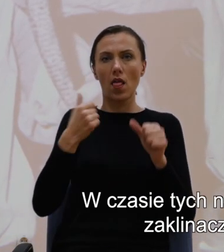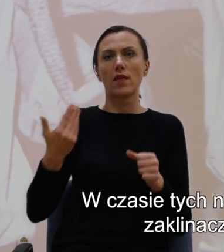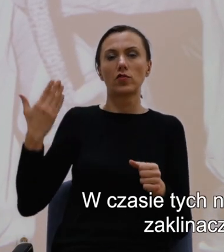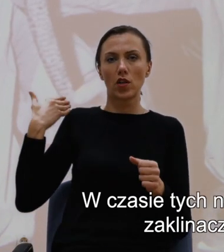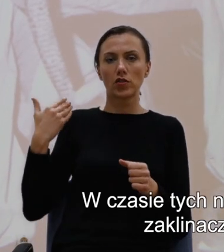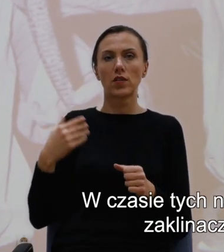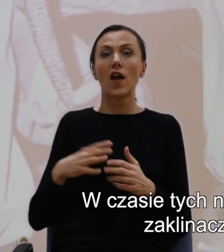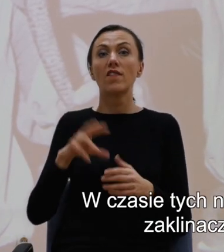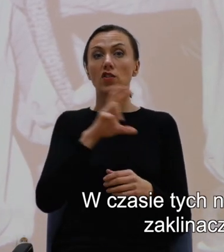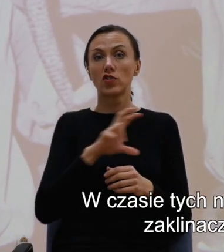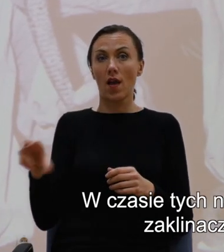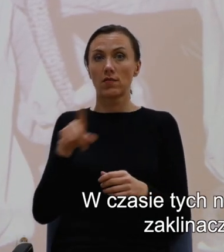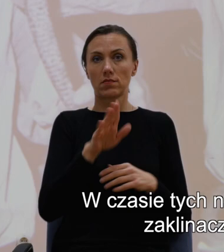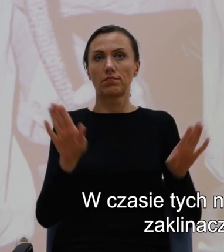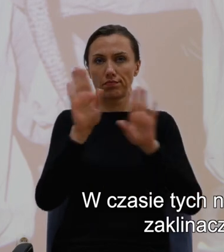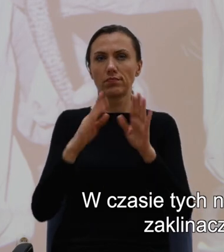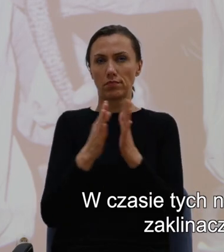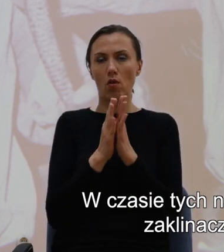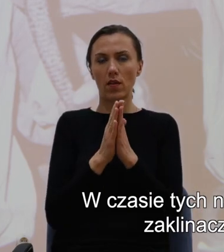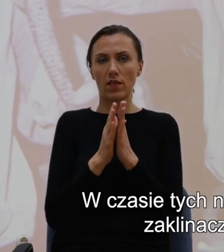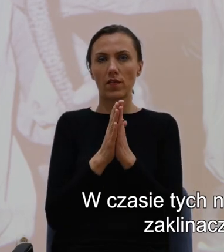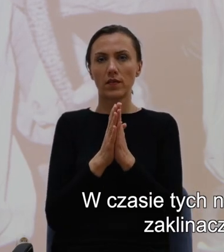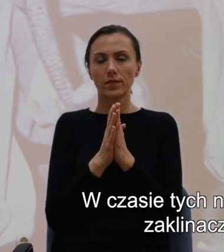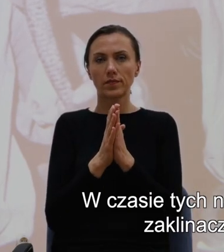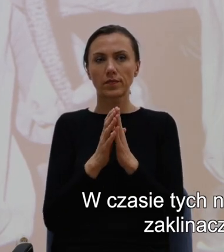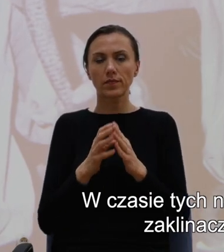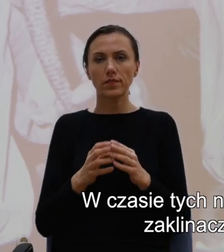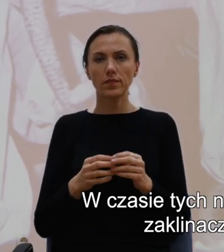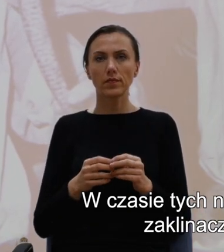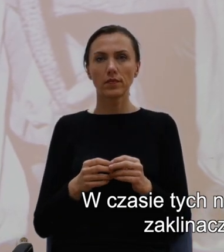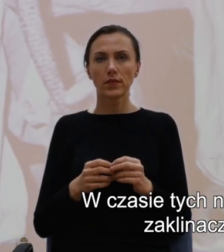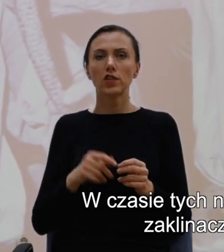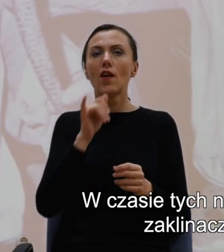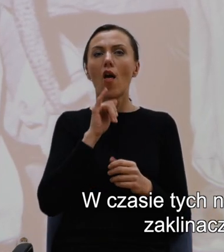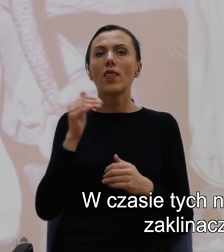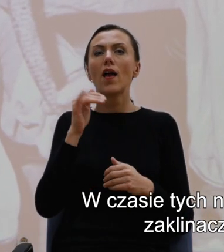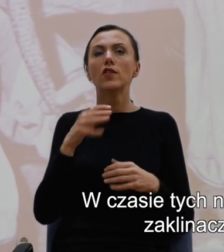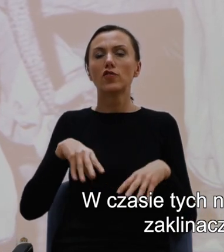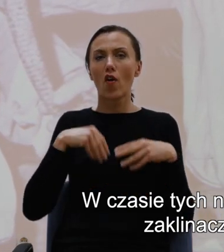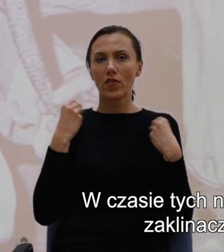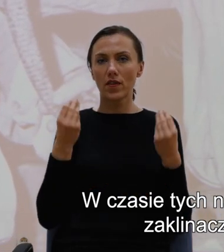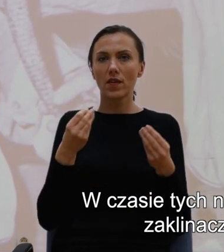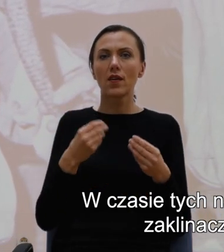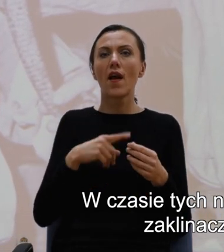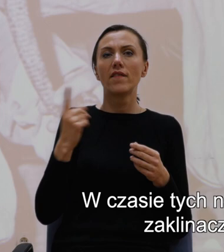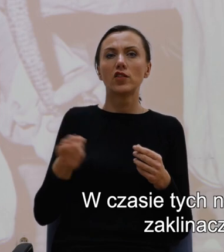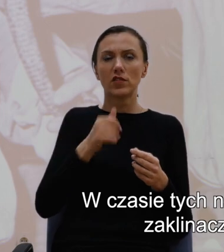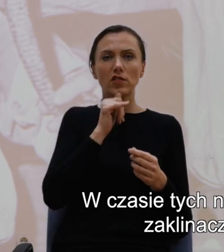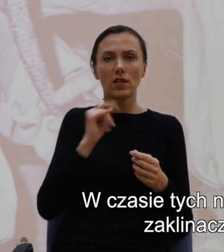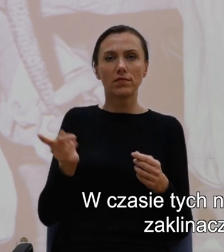W czasie tych nabożeństw, w czasie nabożeństw zieloświątkowych za klinacze węży,